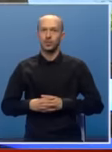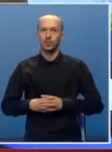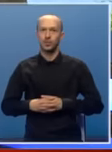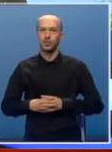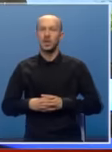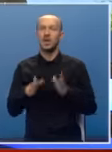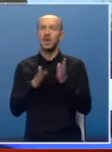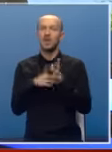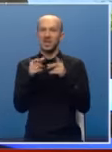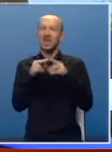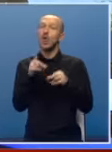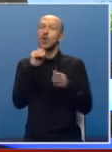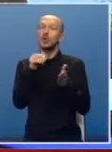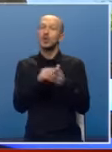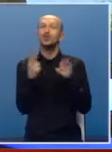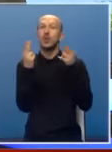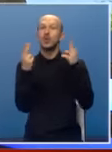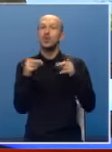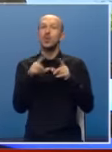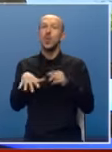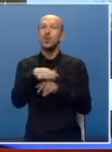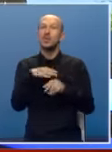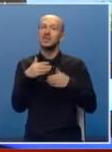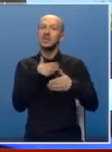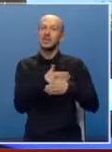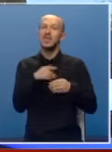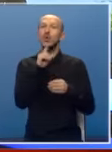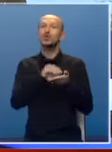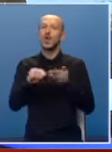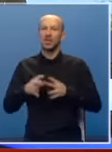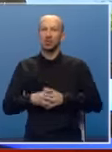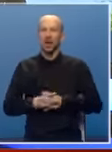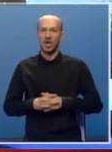Milice, koji su to još prioriteti u oblasti saradnje naglašeni?